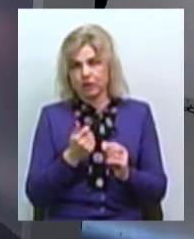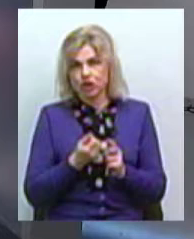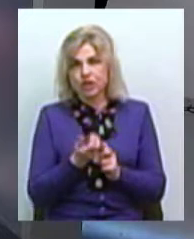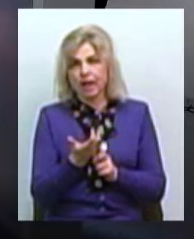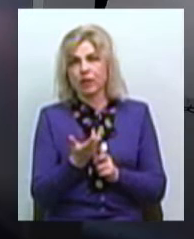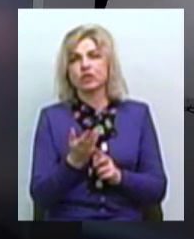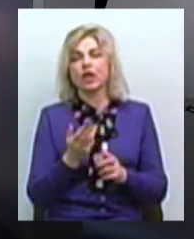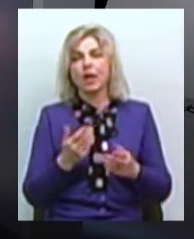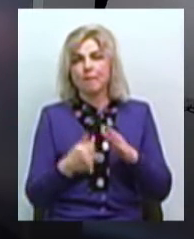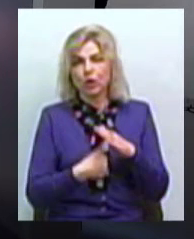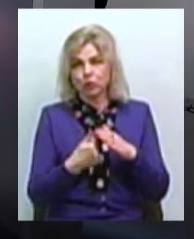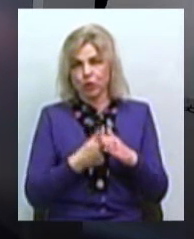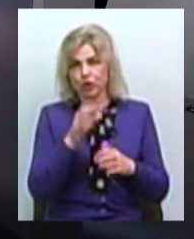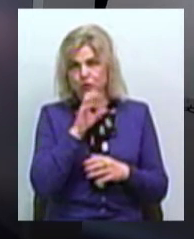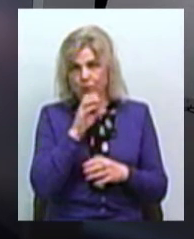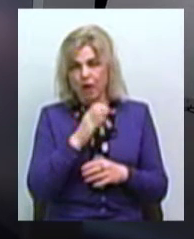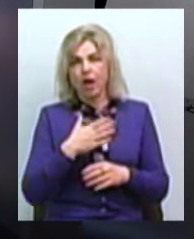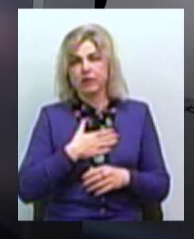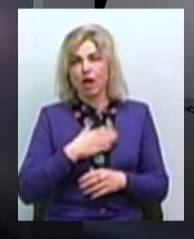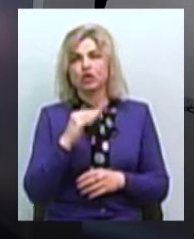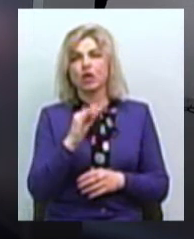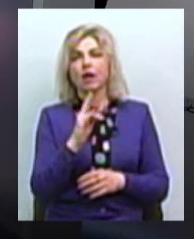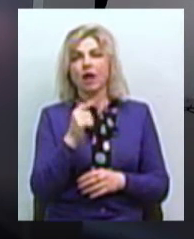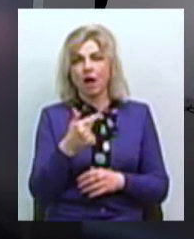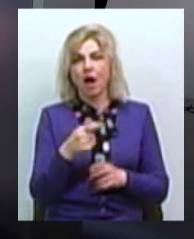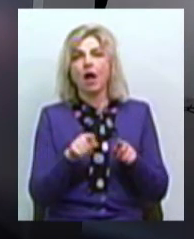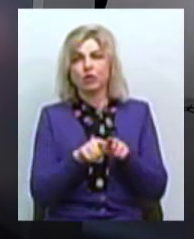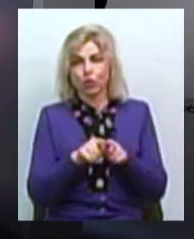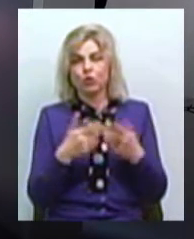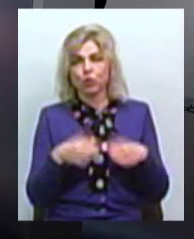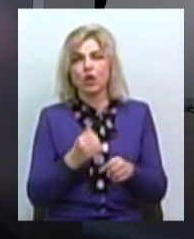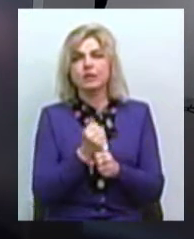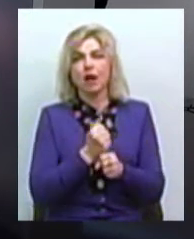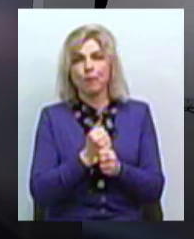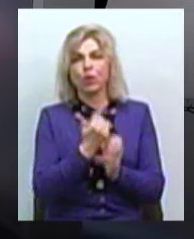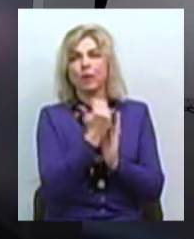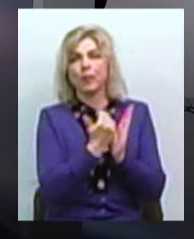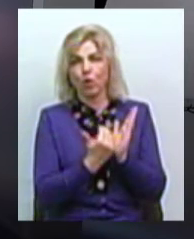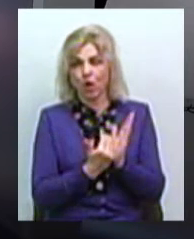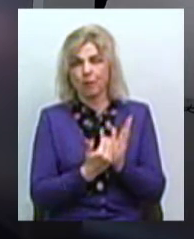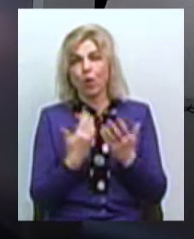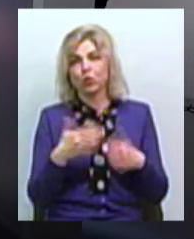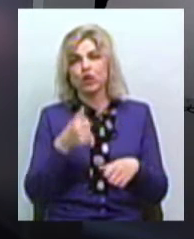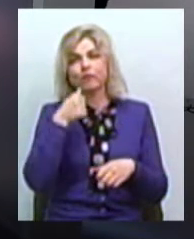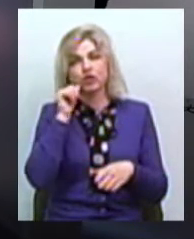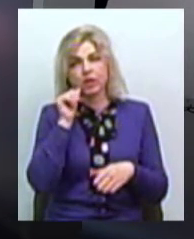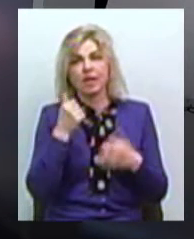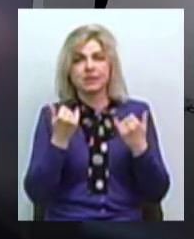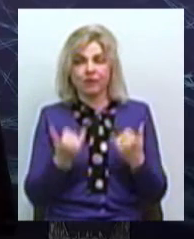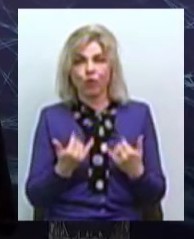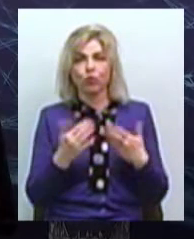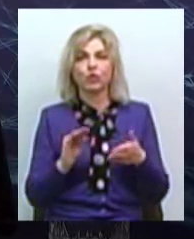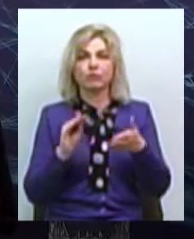департамент житлово-комунального господарства, вони зараз так само розробили вже програму. Якщо я не помиляюся, вже вчора чи сьогодні вона вже